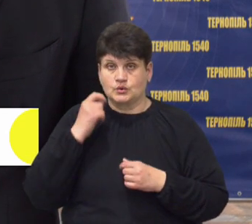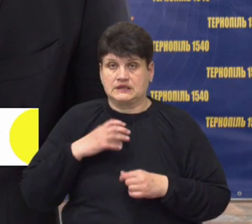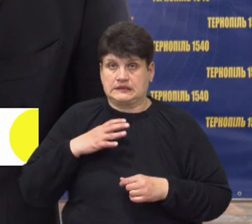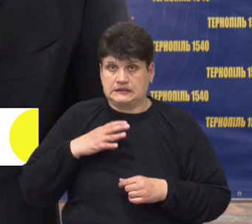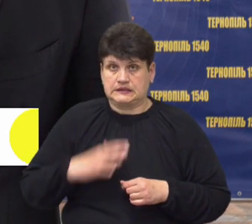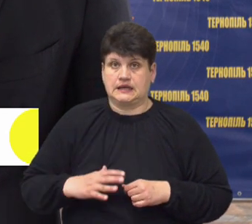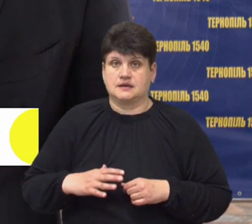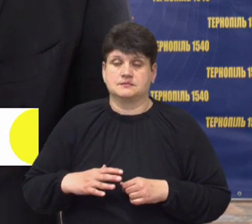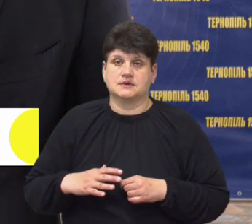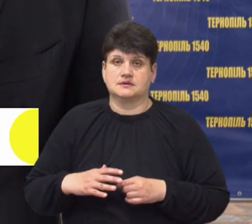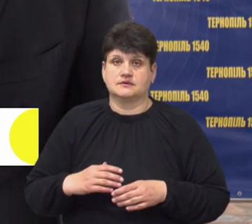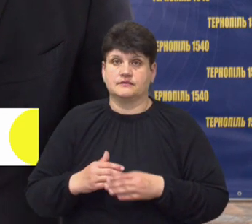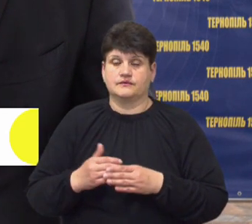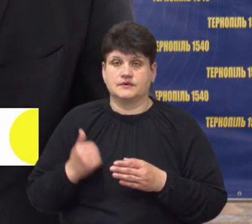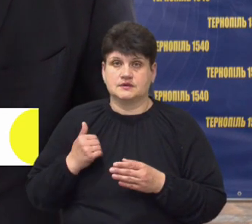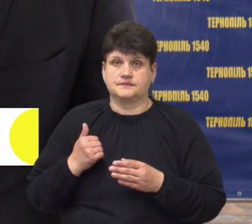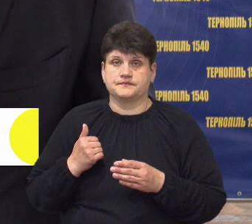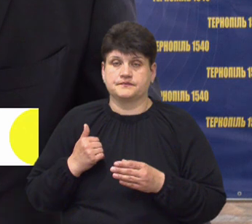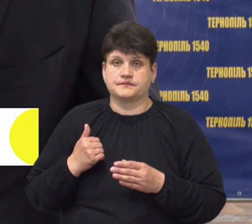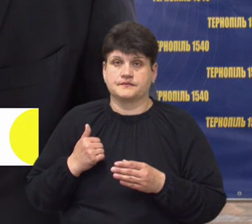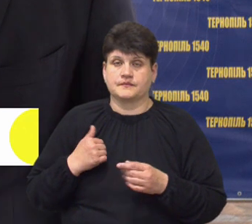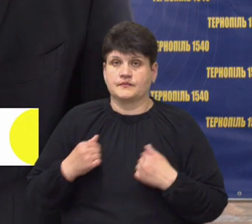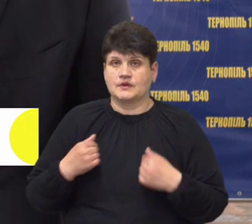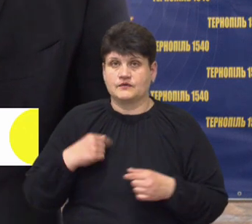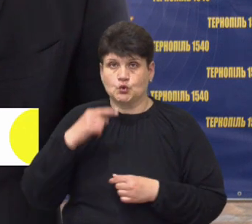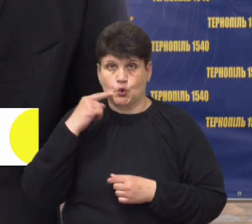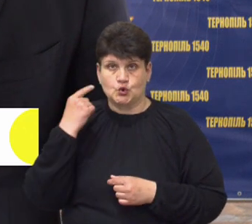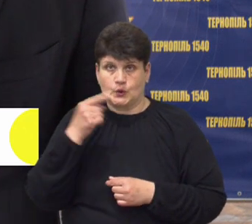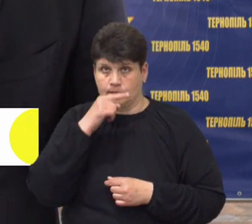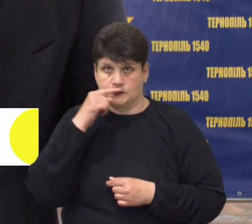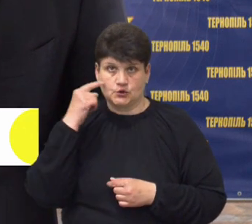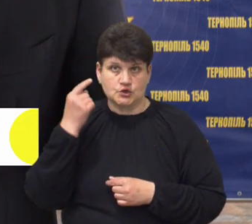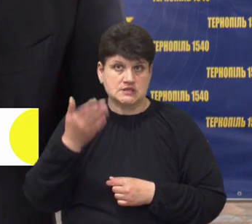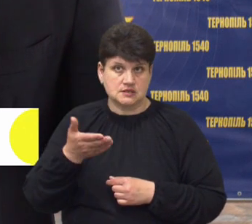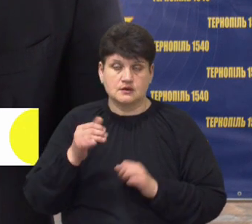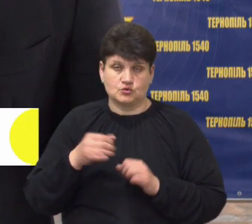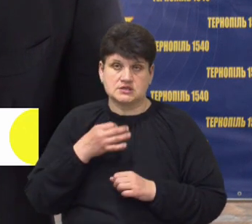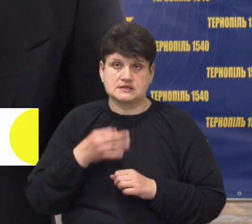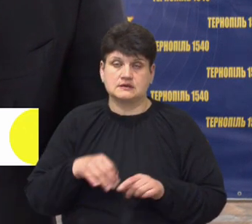Росії, можна сказати. Зараз це називається.